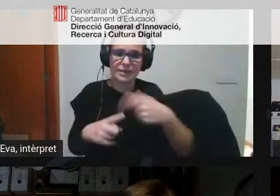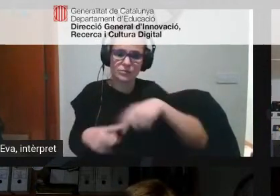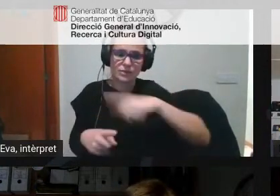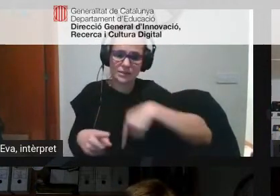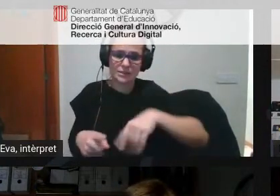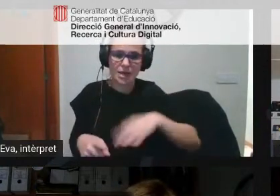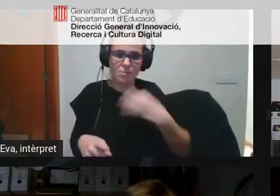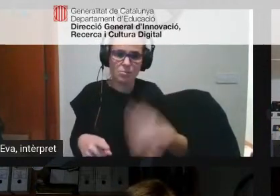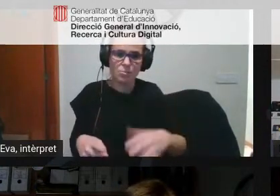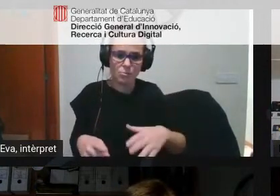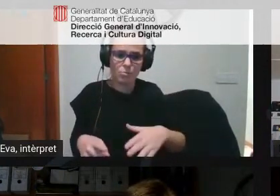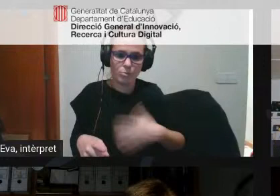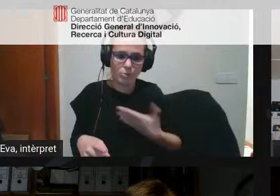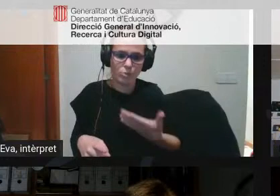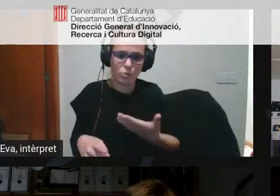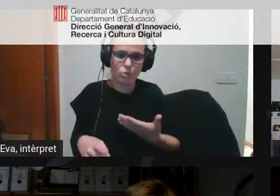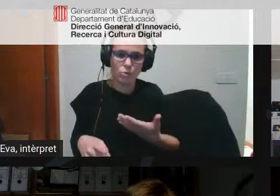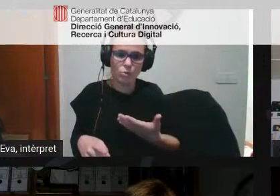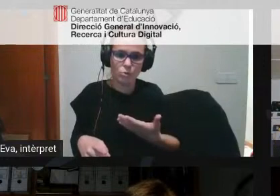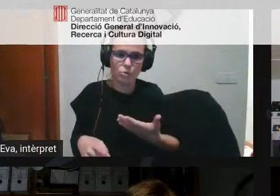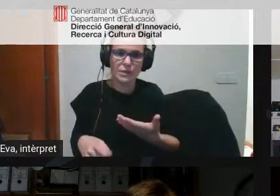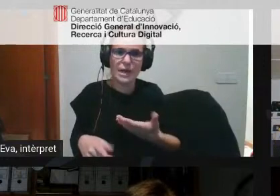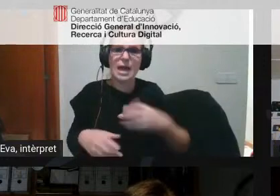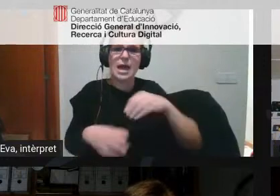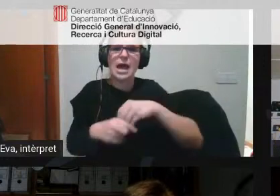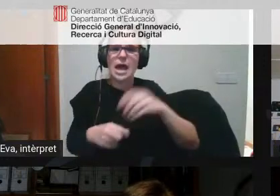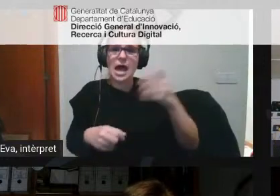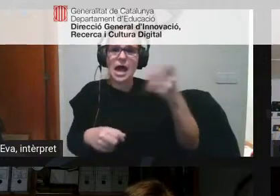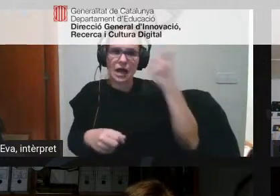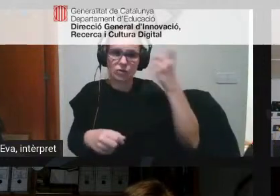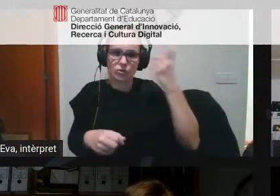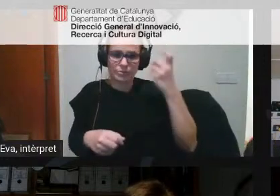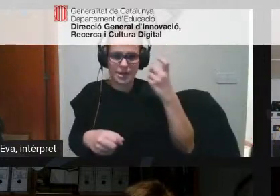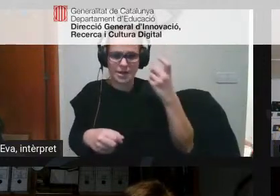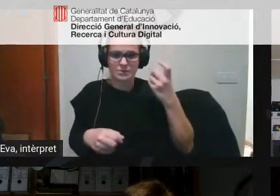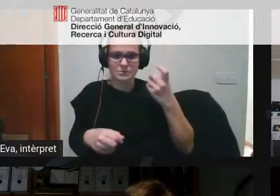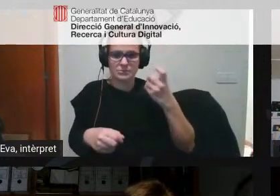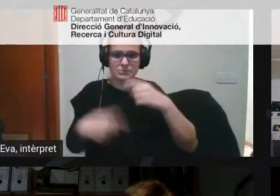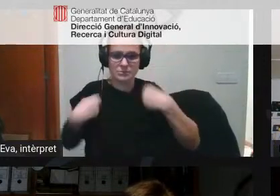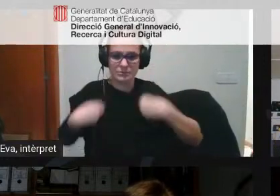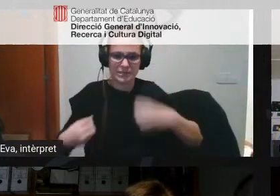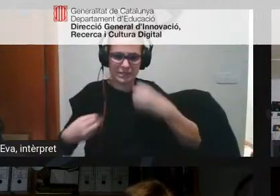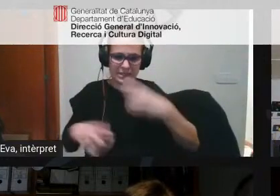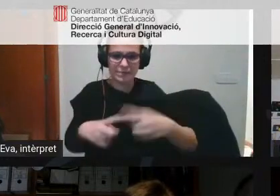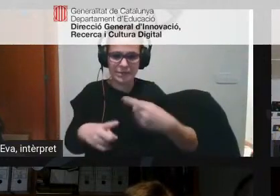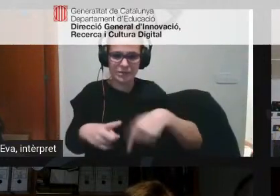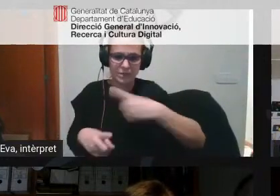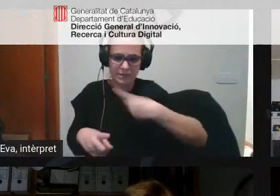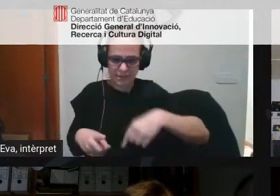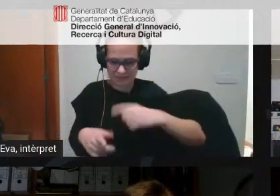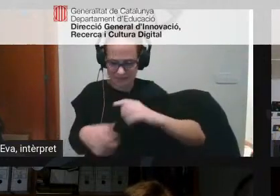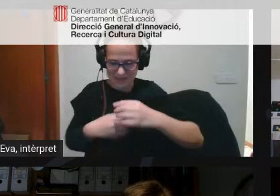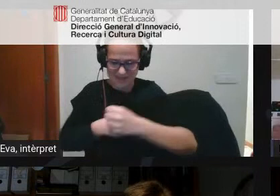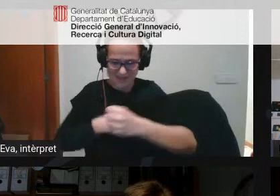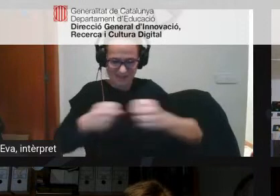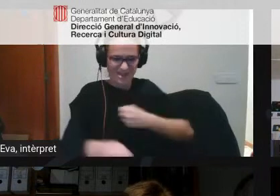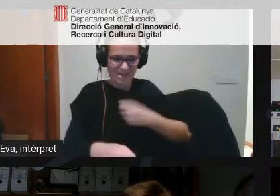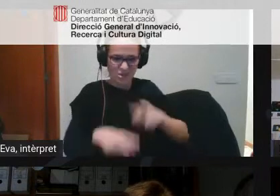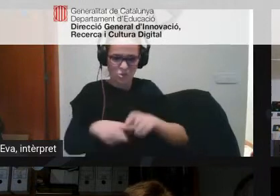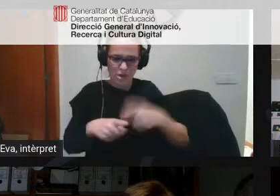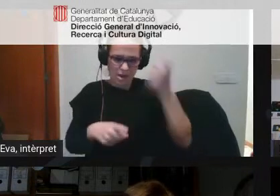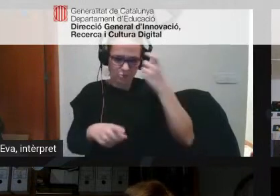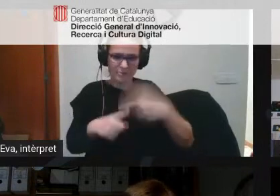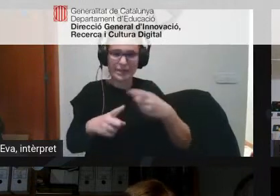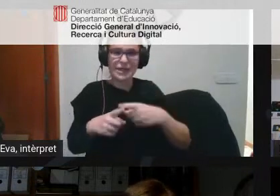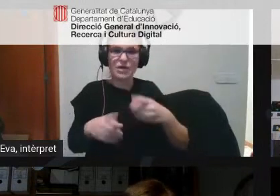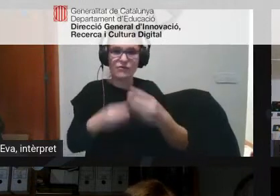posar en la pell de l'alumne o sigui ens sentien alumnes que nosaltres estàvem aprenent i fent aquella formació tal com la faria